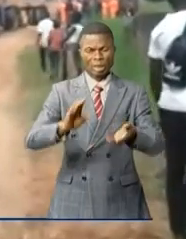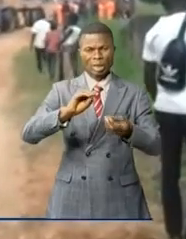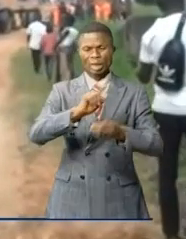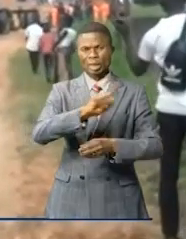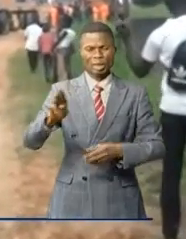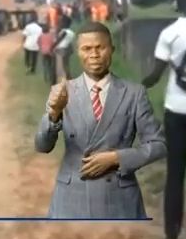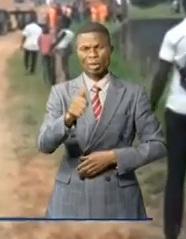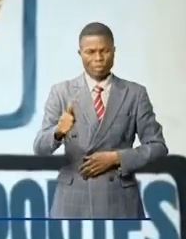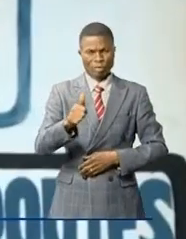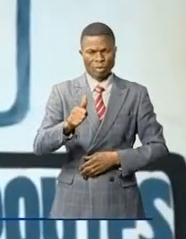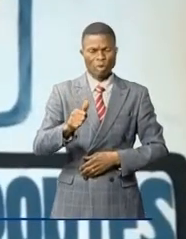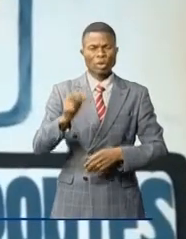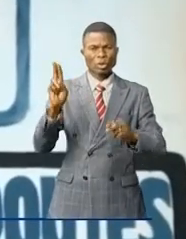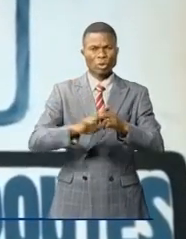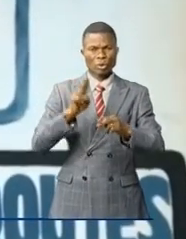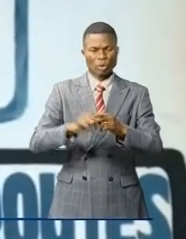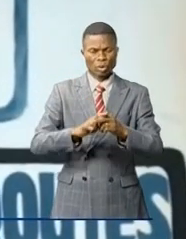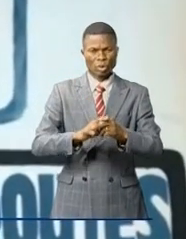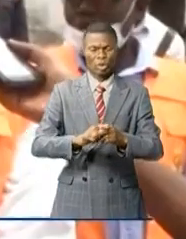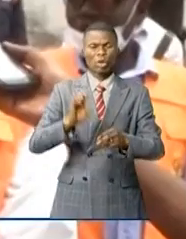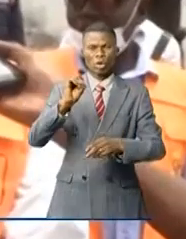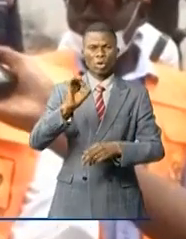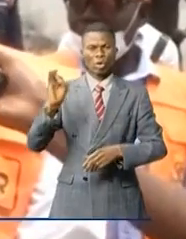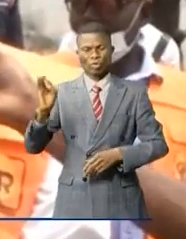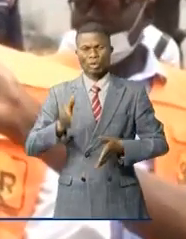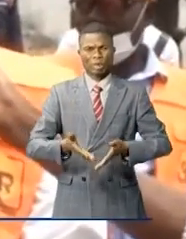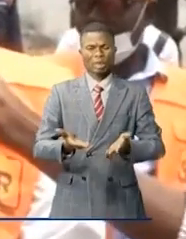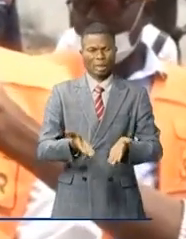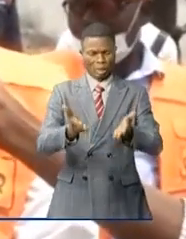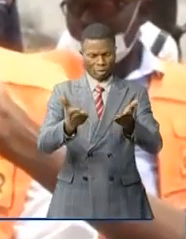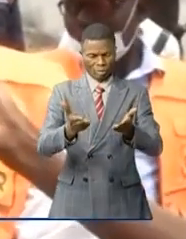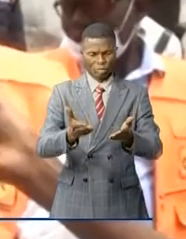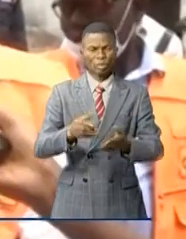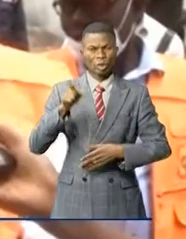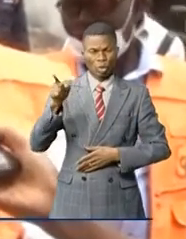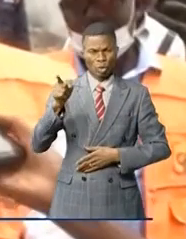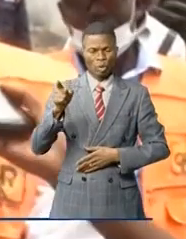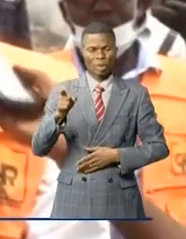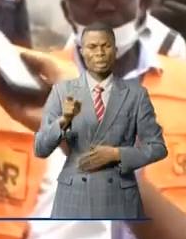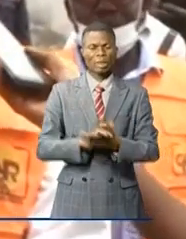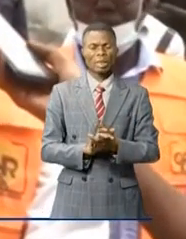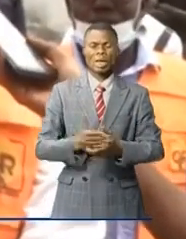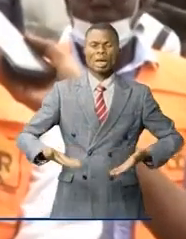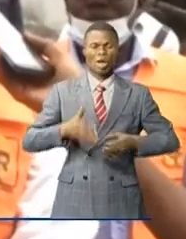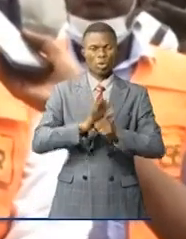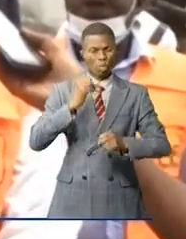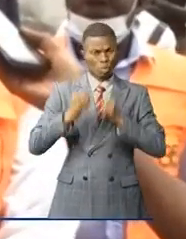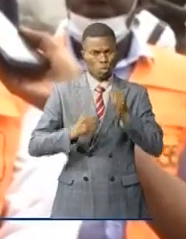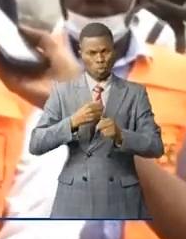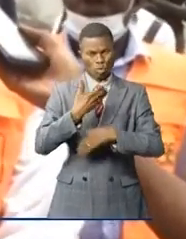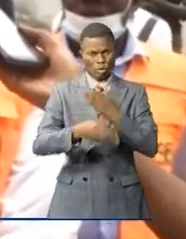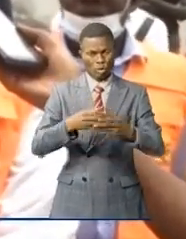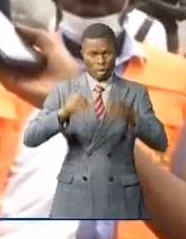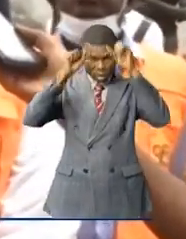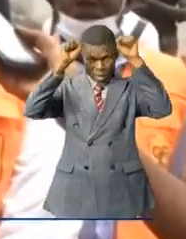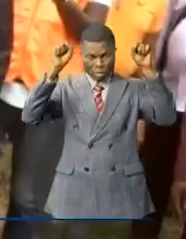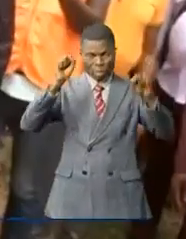et ses routes exécutées par l'Office des routes. A cette occasion, Serge Amongoulou a vivement salué les efforts consentis par le